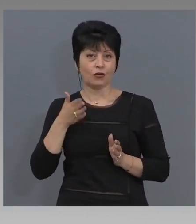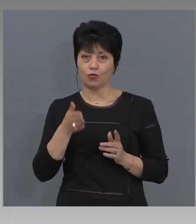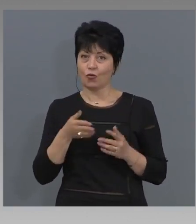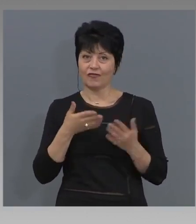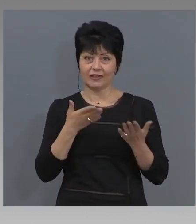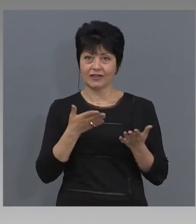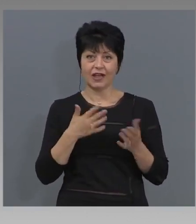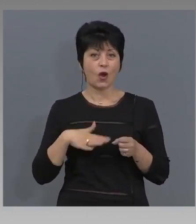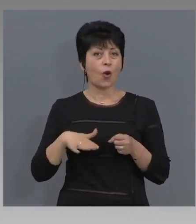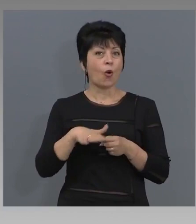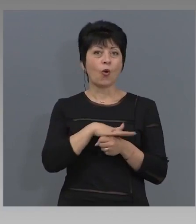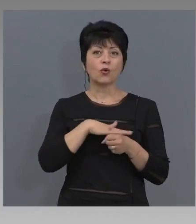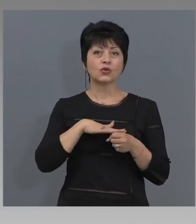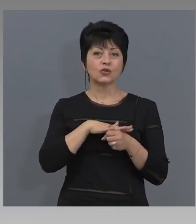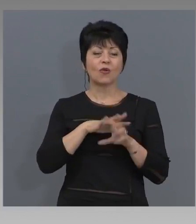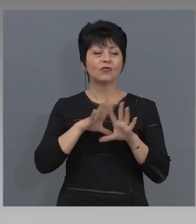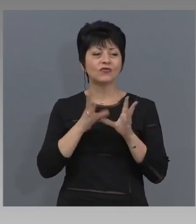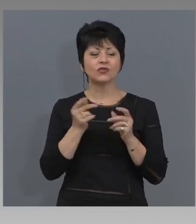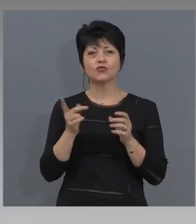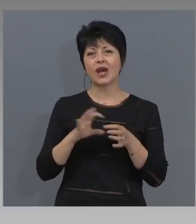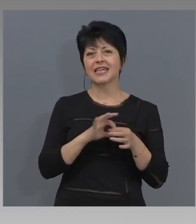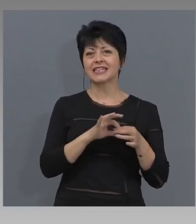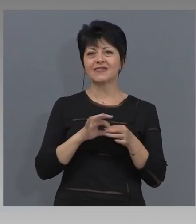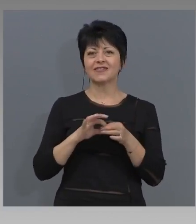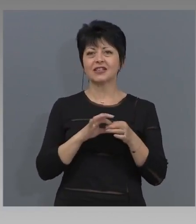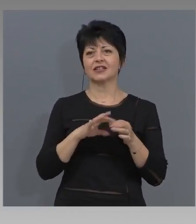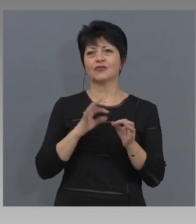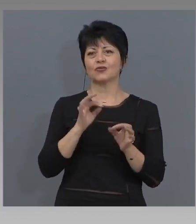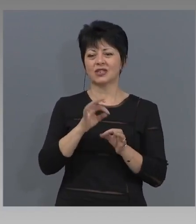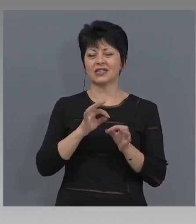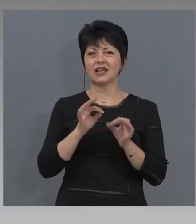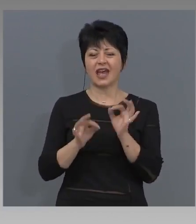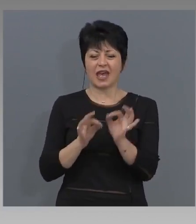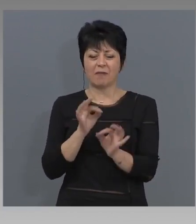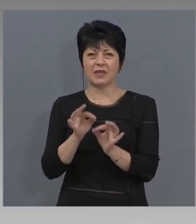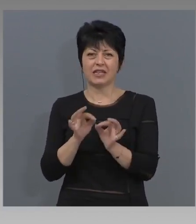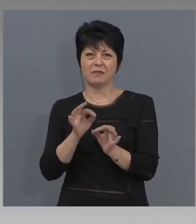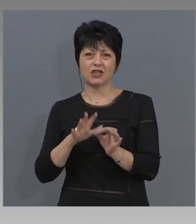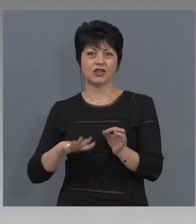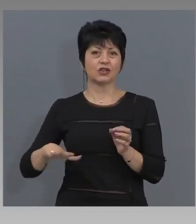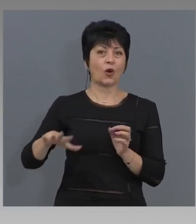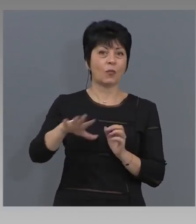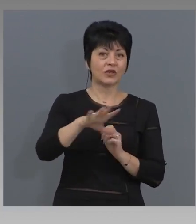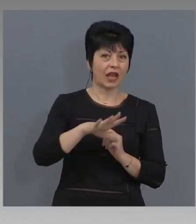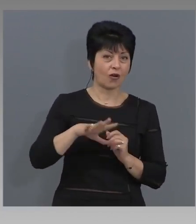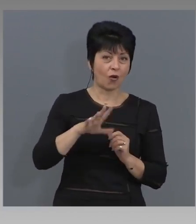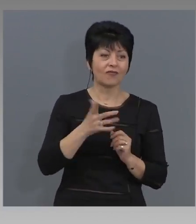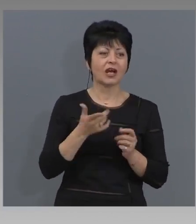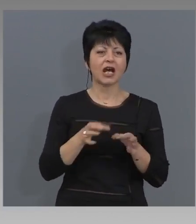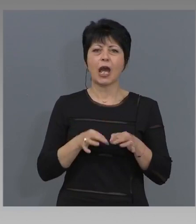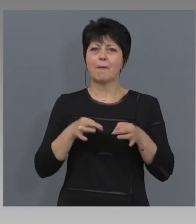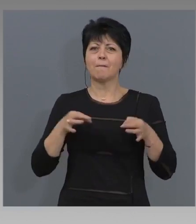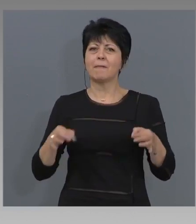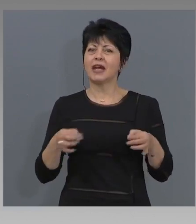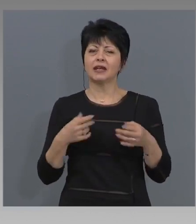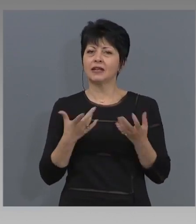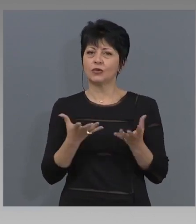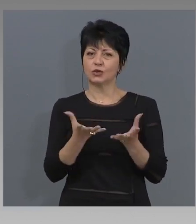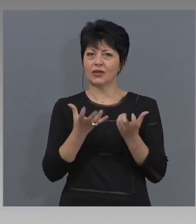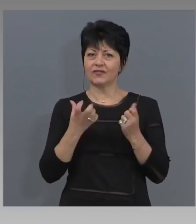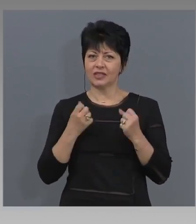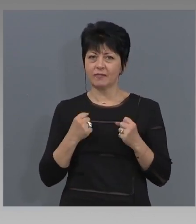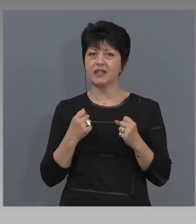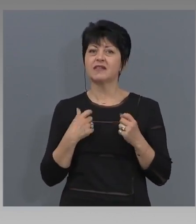епидемичната обстановка в дадена държава, с това мерките, които се вземат, така че